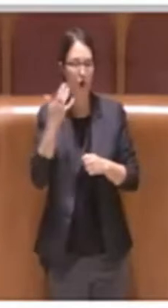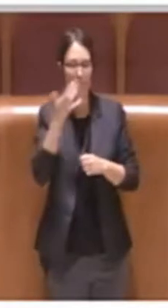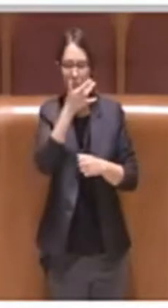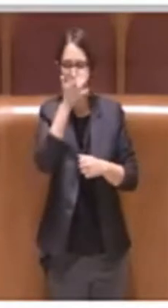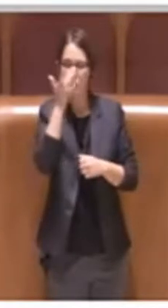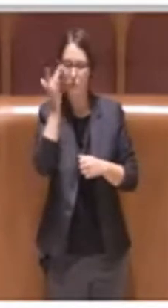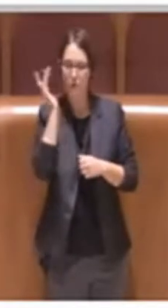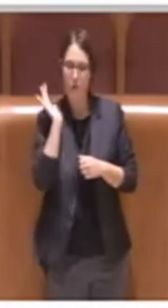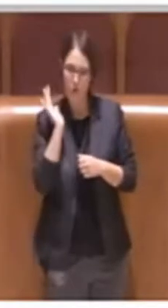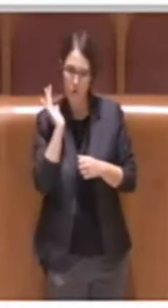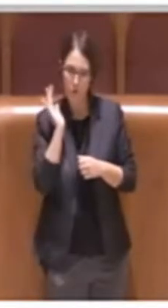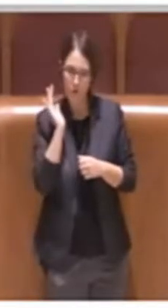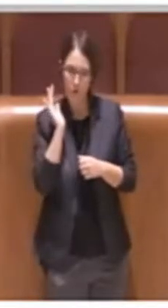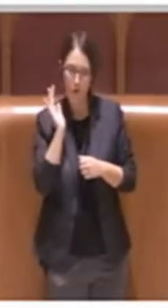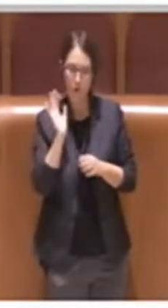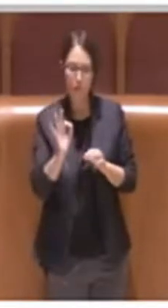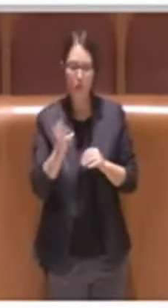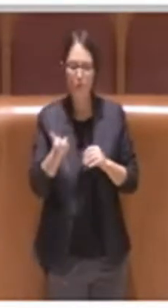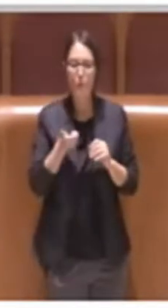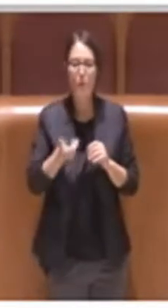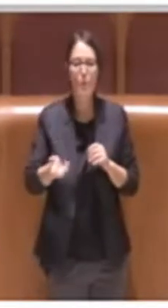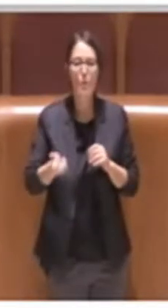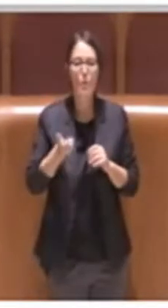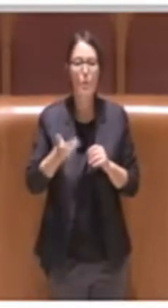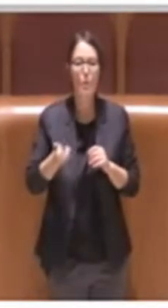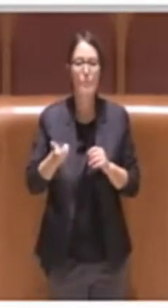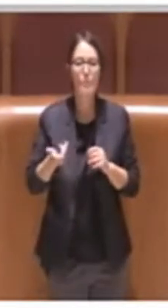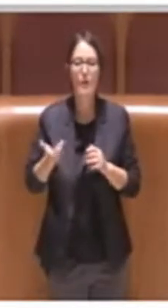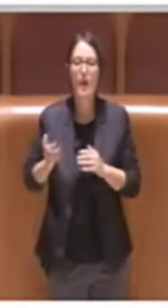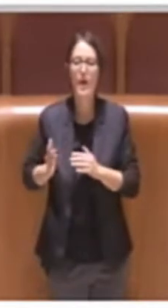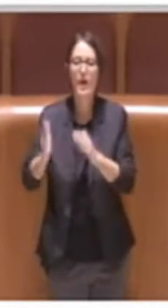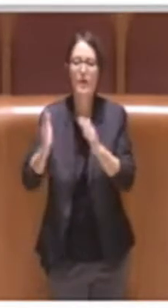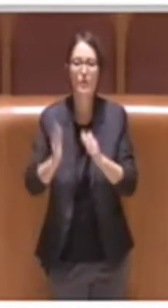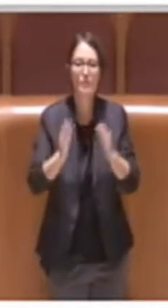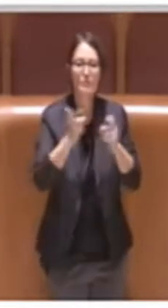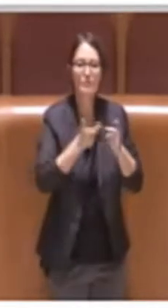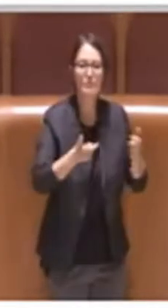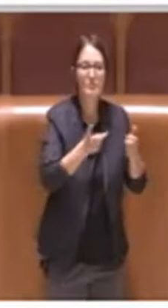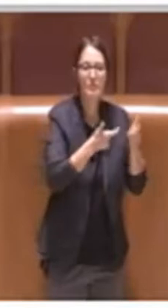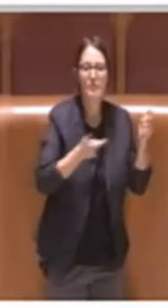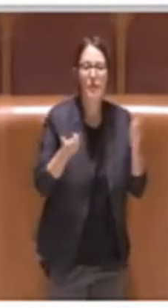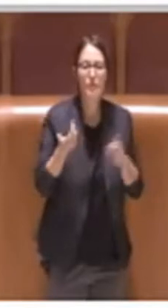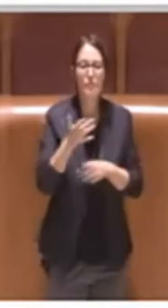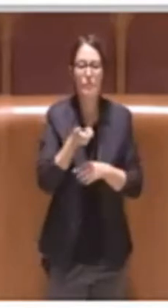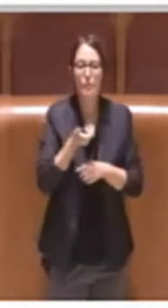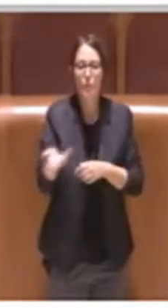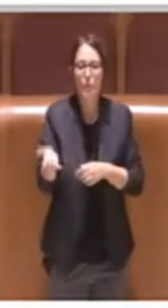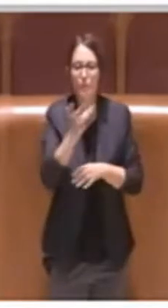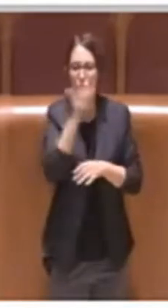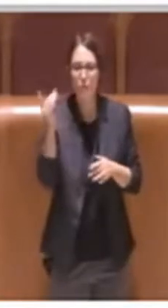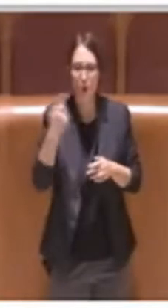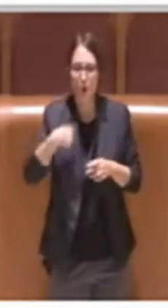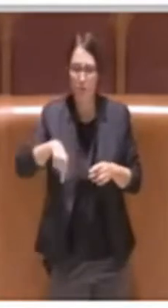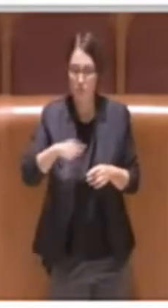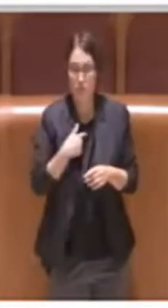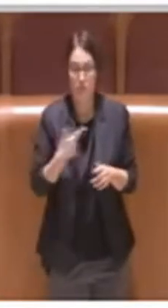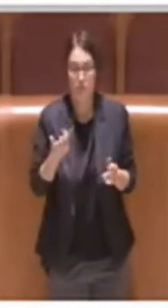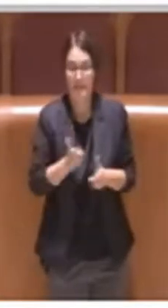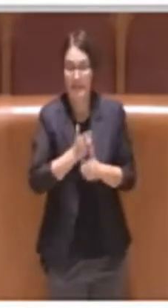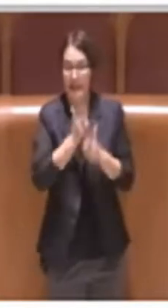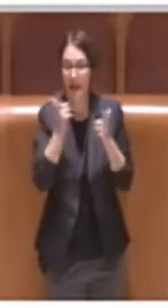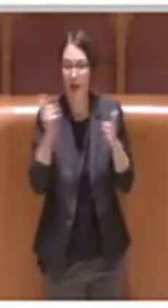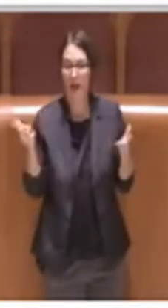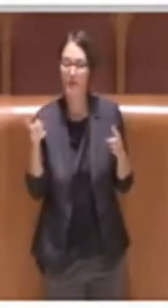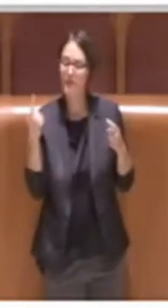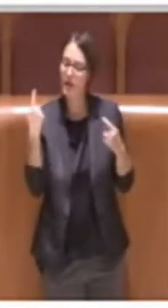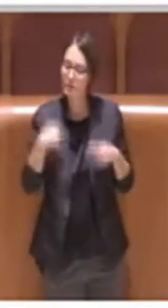sappia il numero di questi immobili, non sappia dove siano collocati, per noi era un fatto gravissimo. quindi con questa delibera